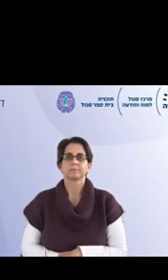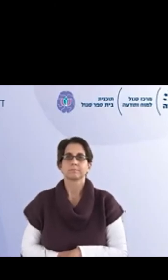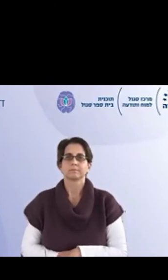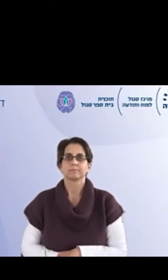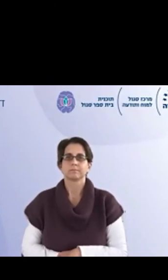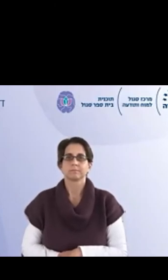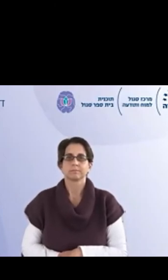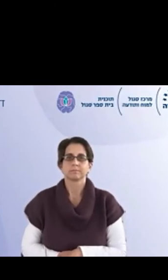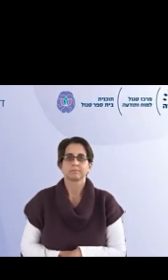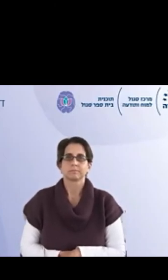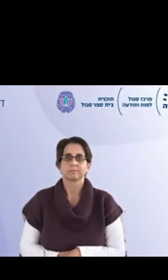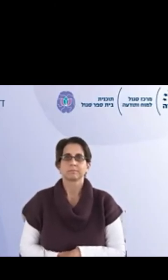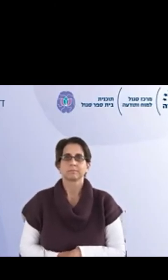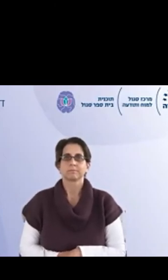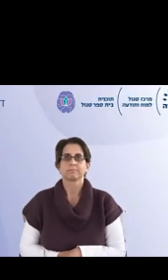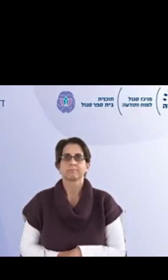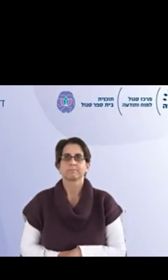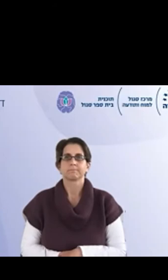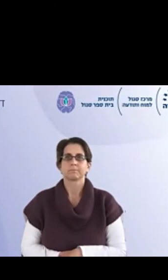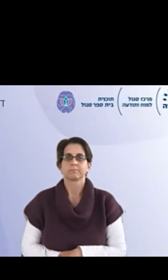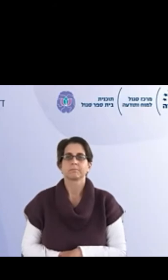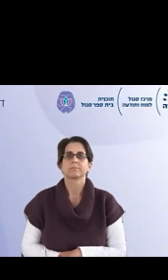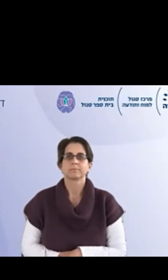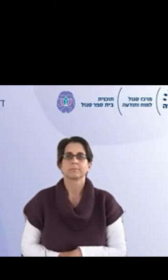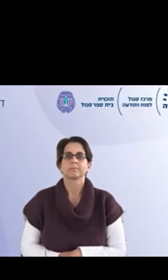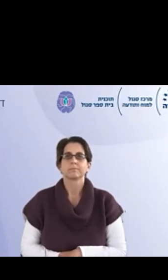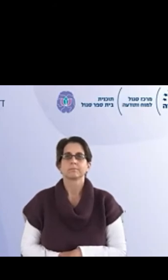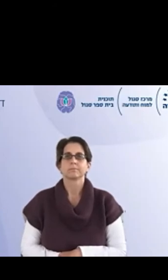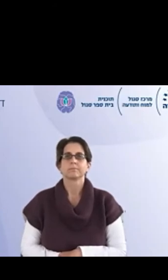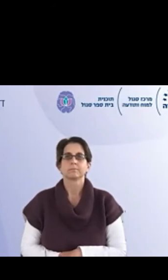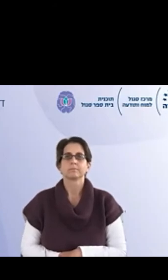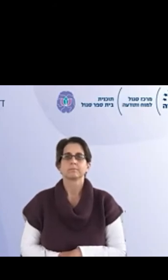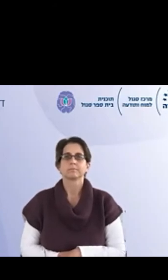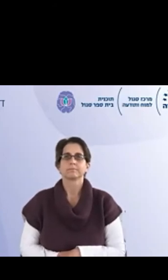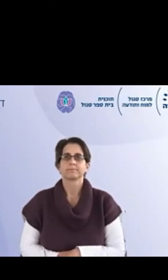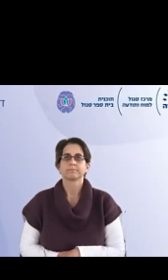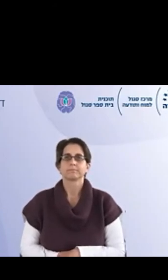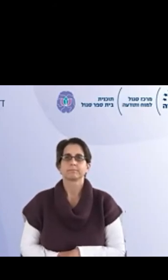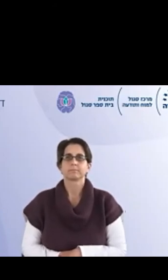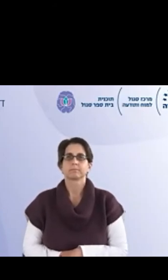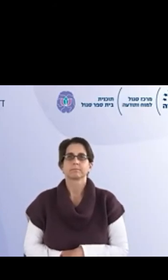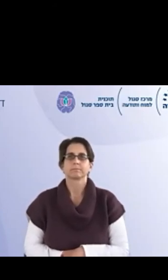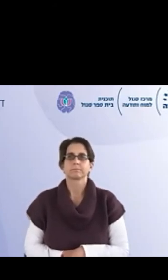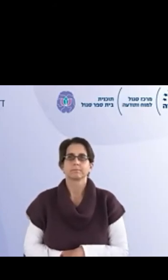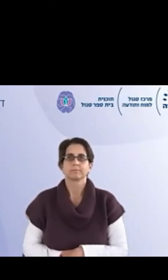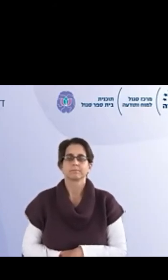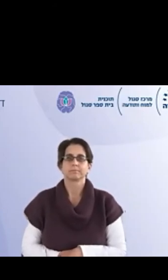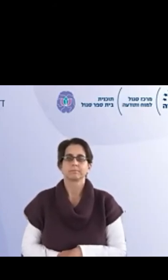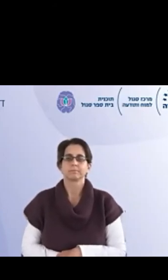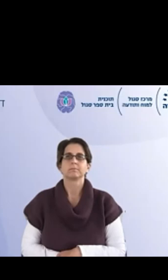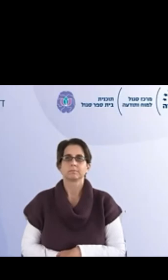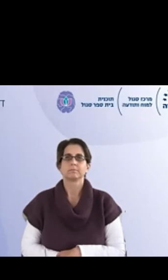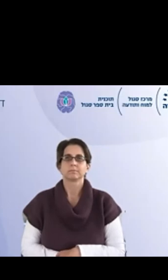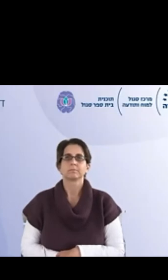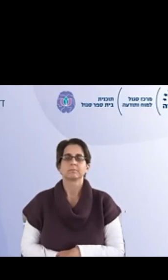נתקדם, למה שיקרה, היא כמעט לא קיימת. כי כולם מסתכלים על זה ורוצים להתקדם ולהשיג